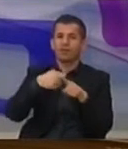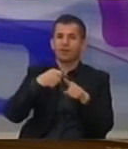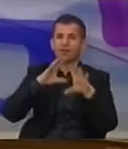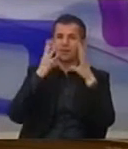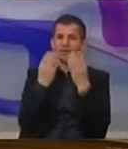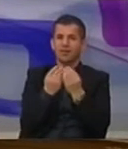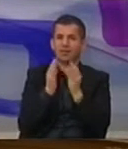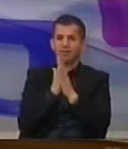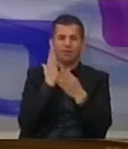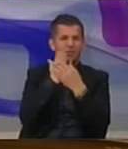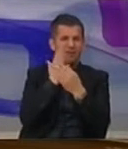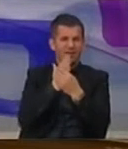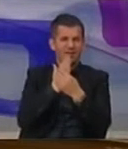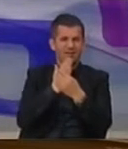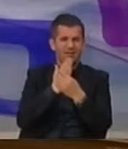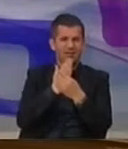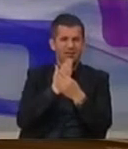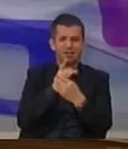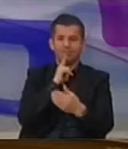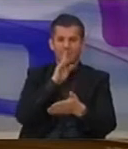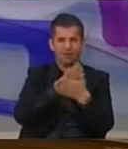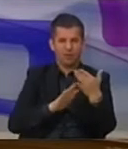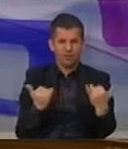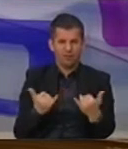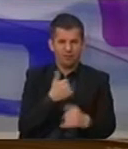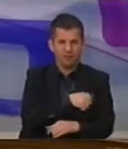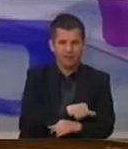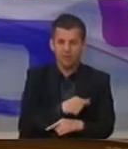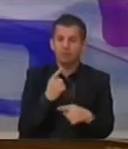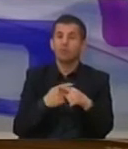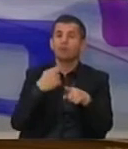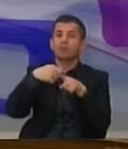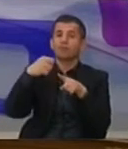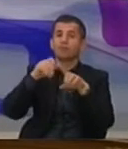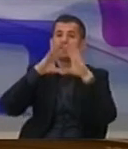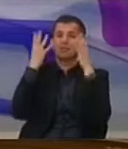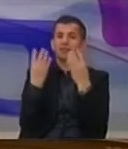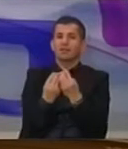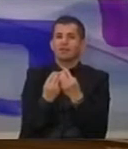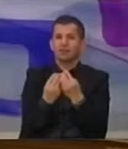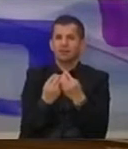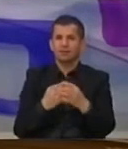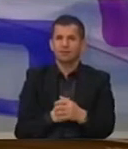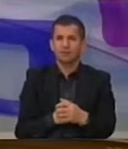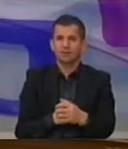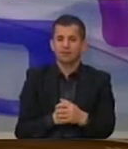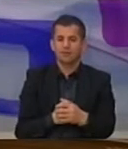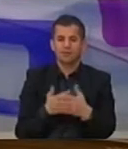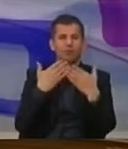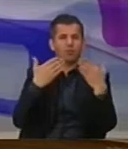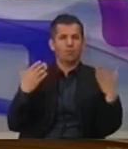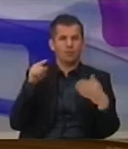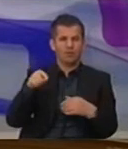tërsi Biblioteka Komtare, i cilja ka filluar si vjetë, dhe do të renovot në tërsi Muzeu i